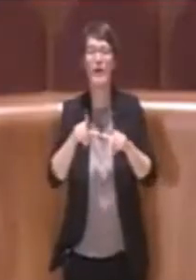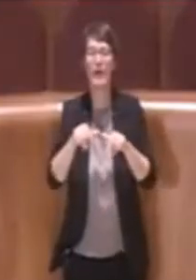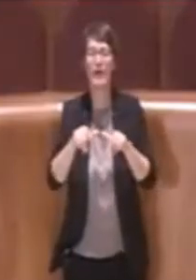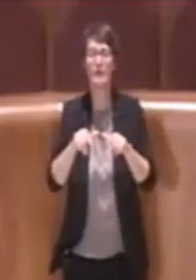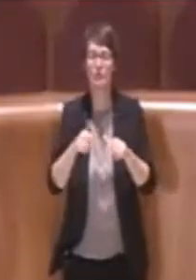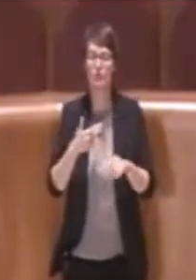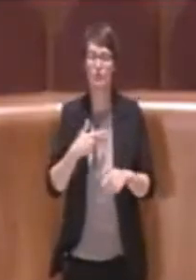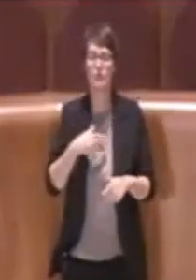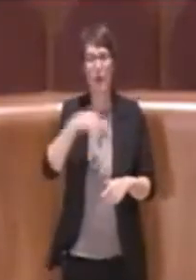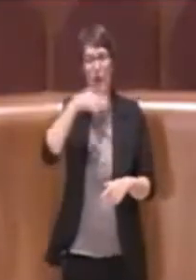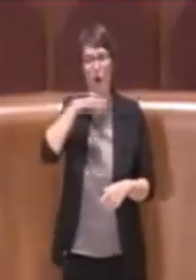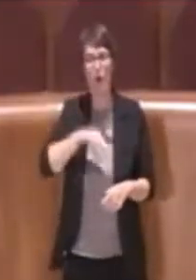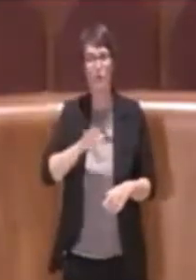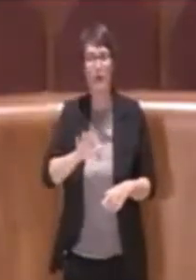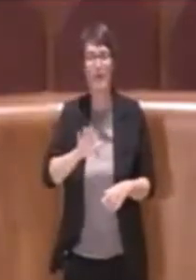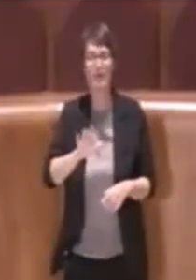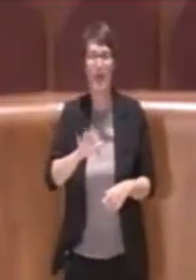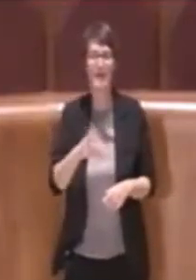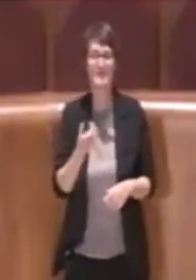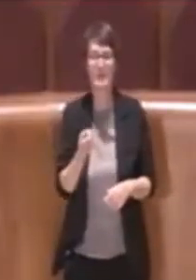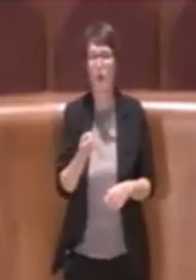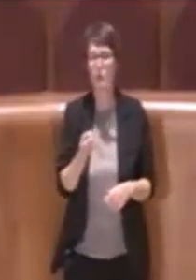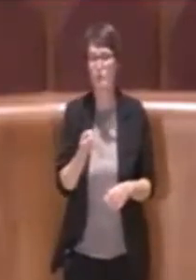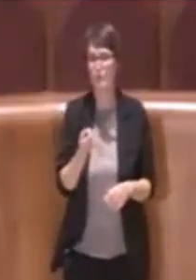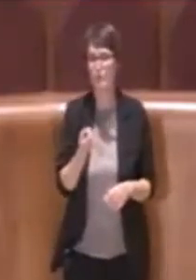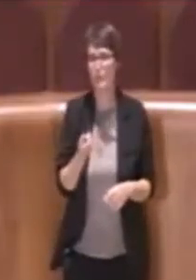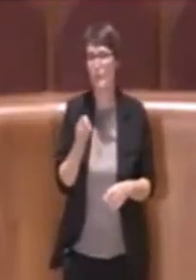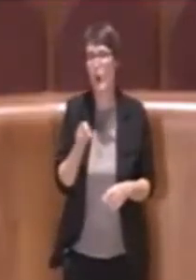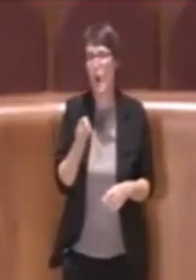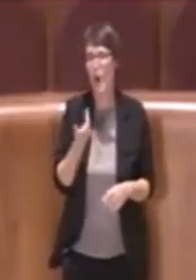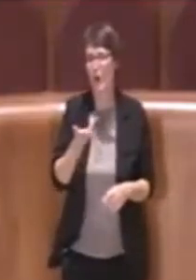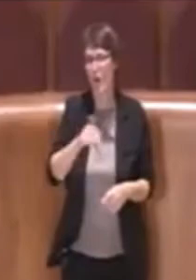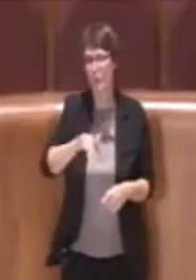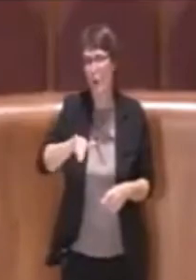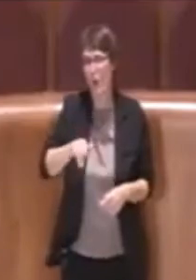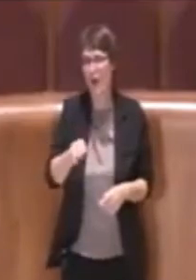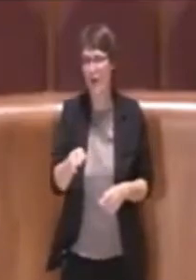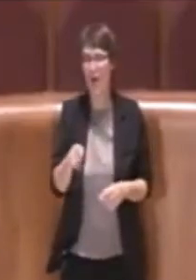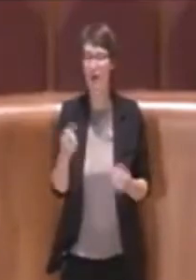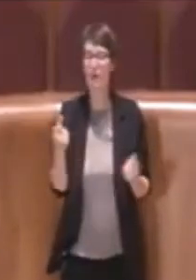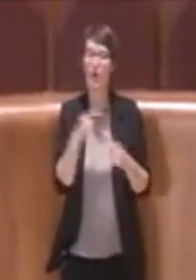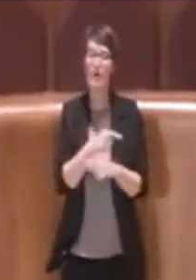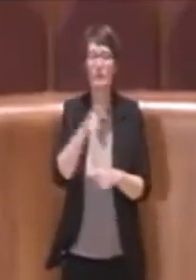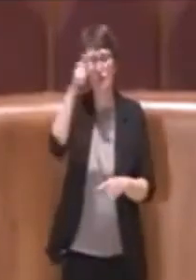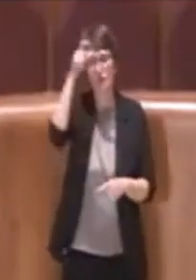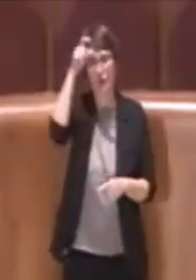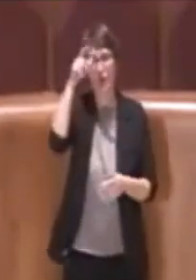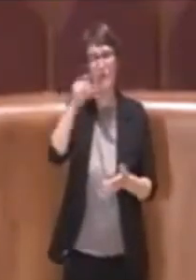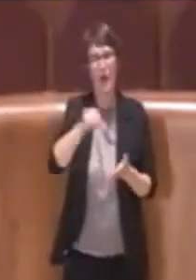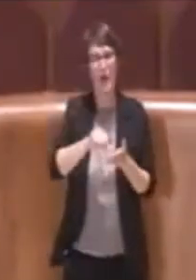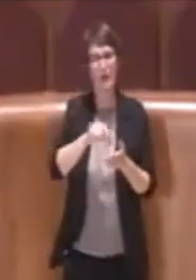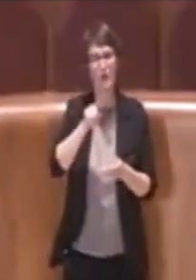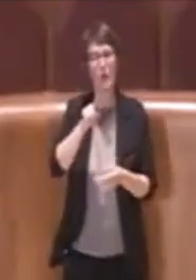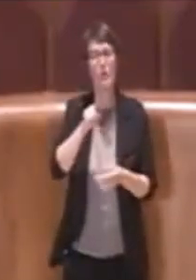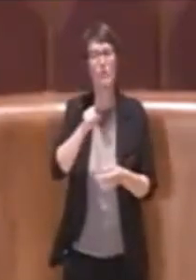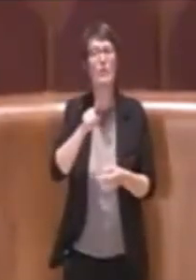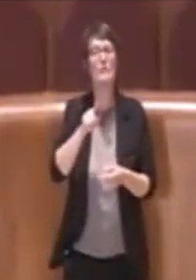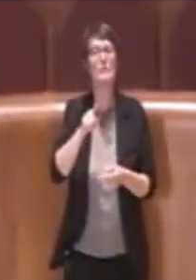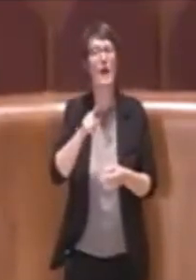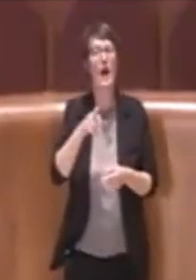competenza molto marginale, invece il Governo nazionale con le prefetture ha sicuramente una